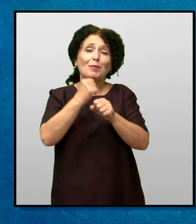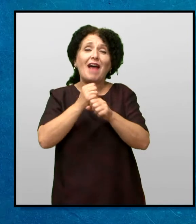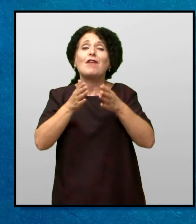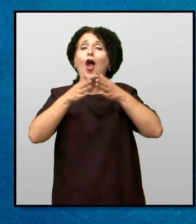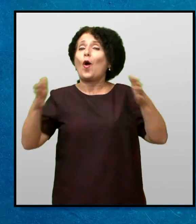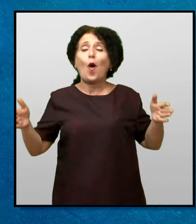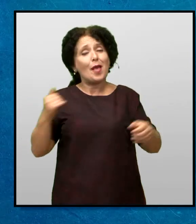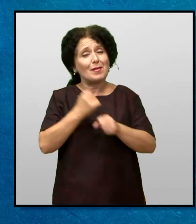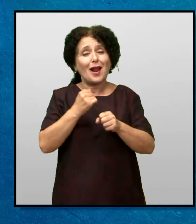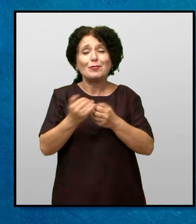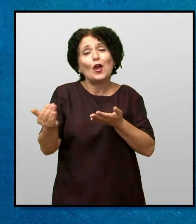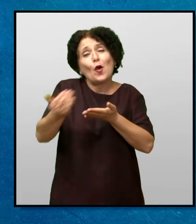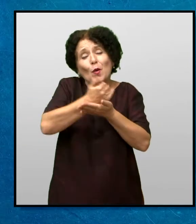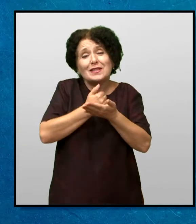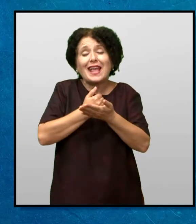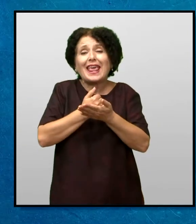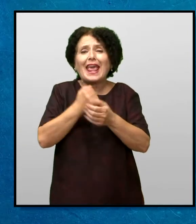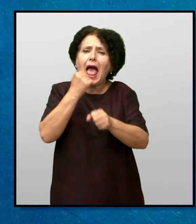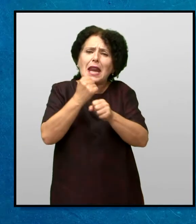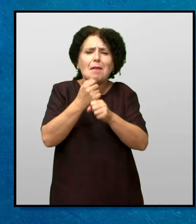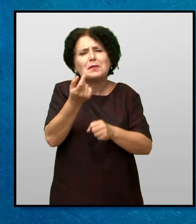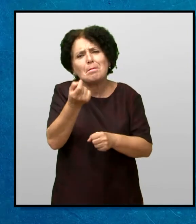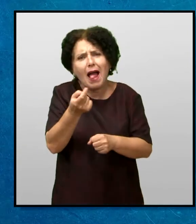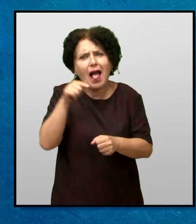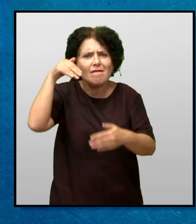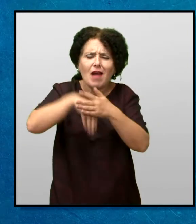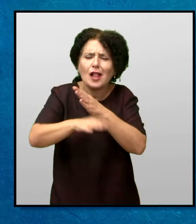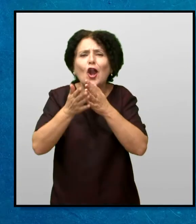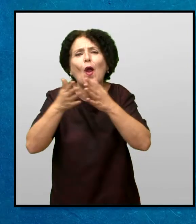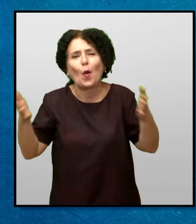големи дела користејќи нешта што изгледаат сосем мали